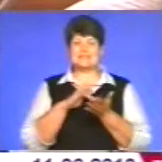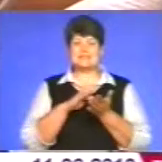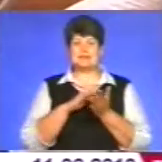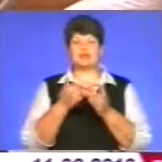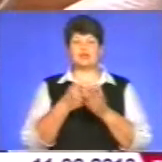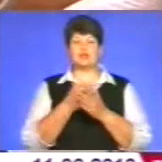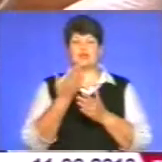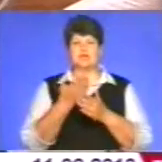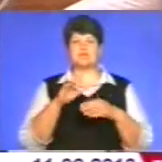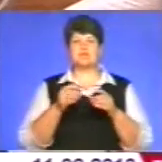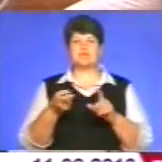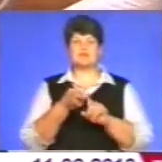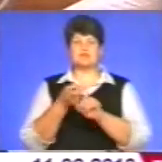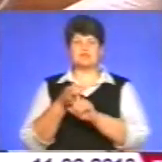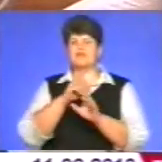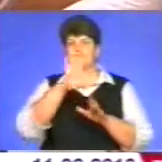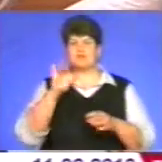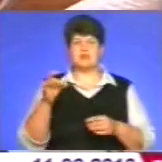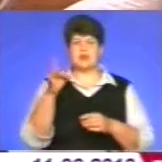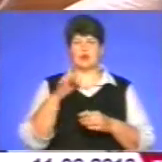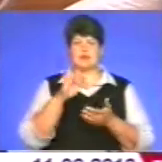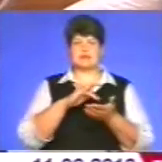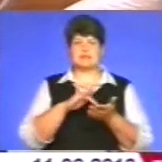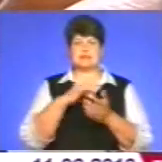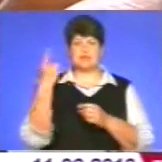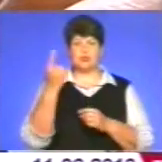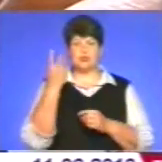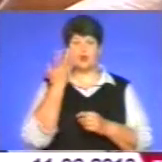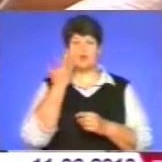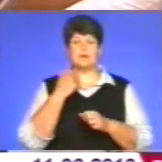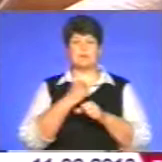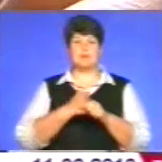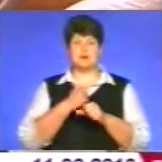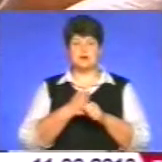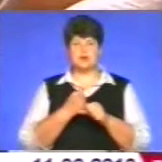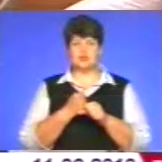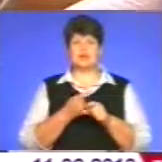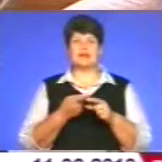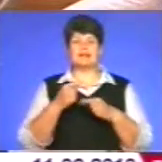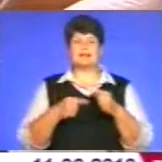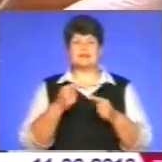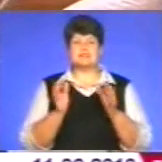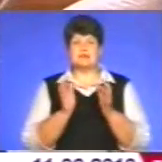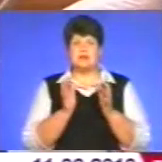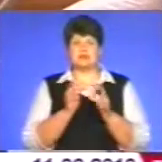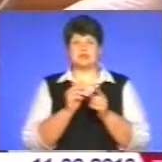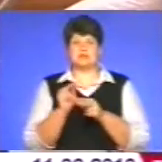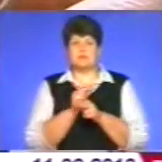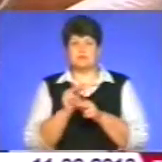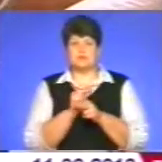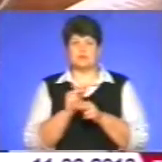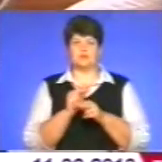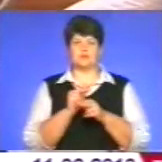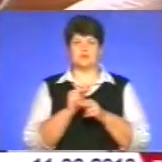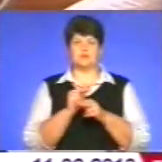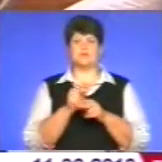відносяться професічно всі районні центри області. Тому, коли ми працюємо якраз над збереженням, над реконструкцією, над реставрацією,